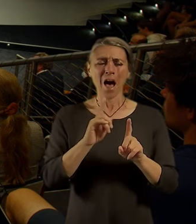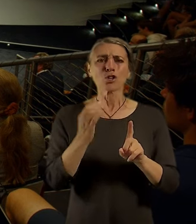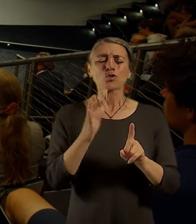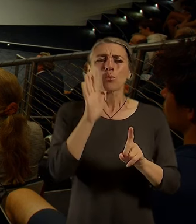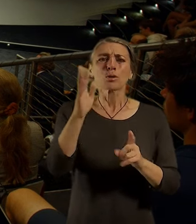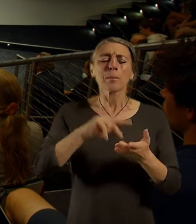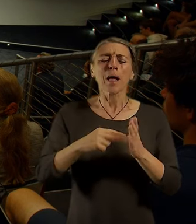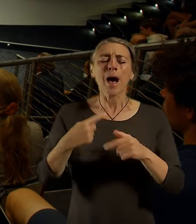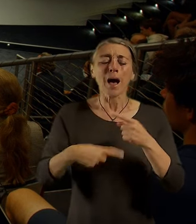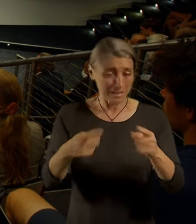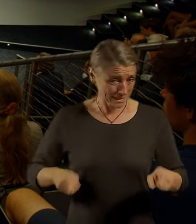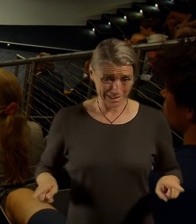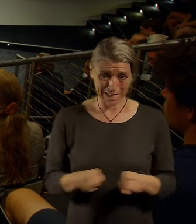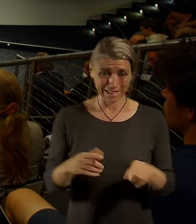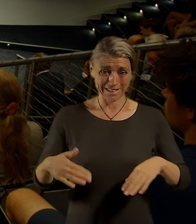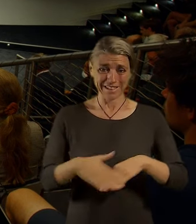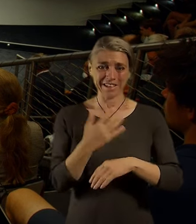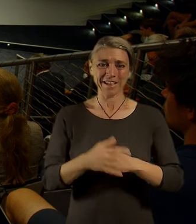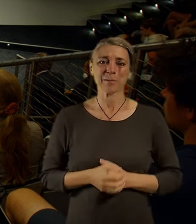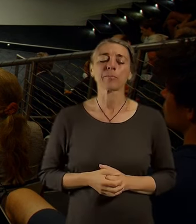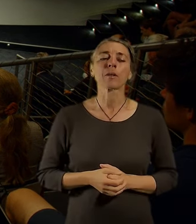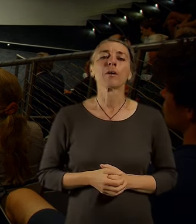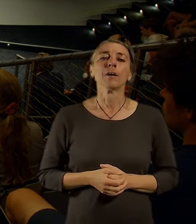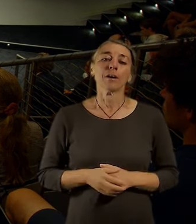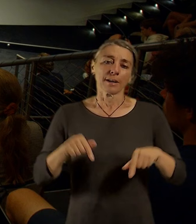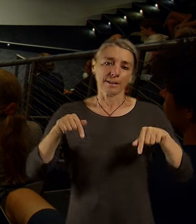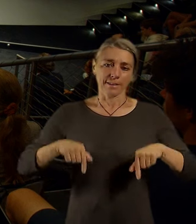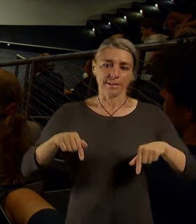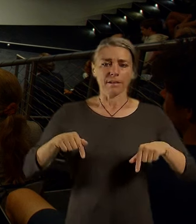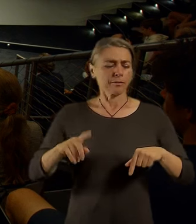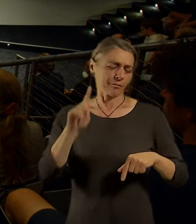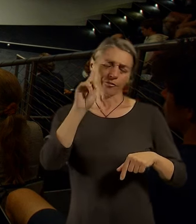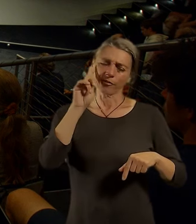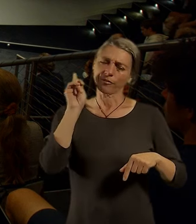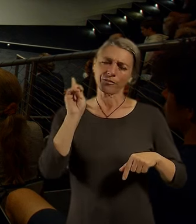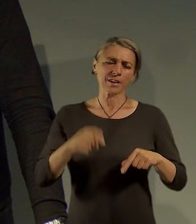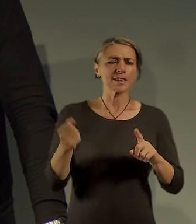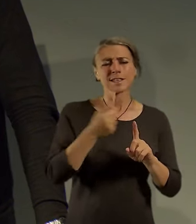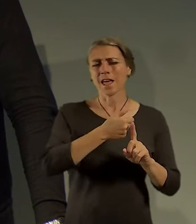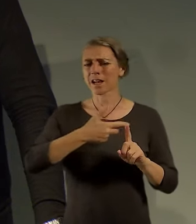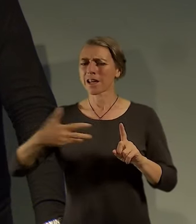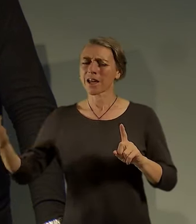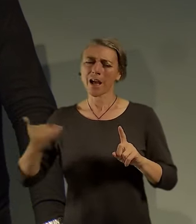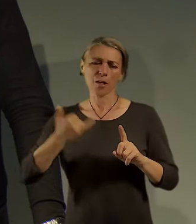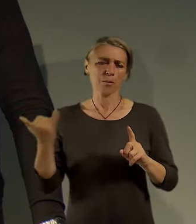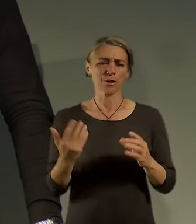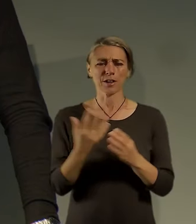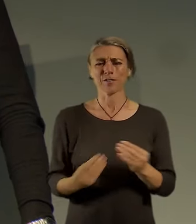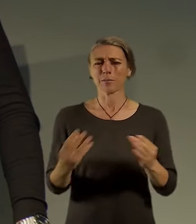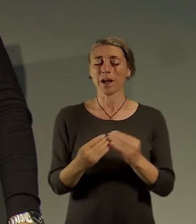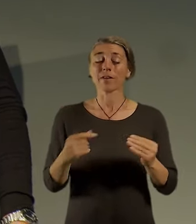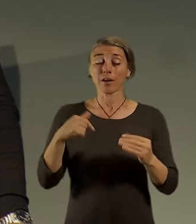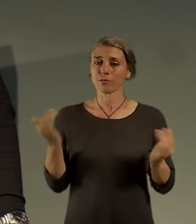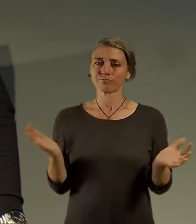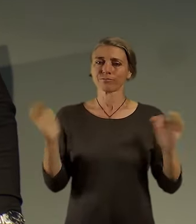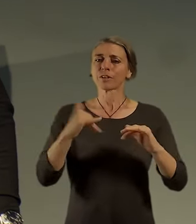Prahy, seriálu, který už několik sezon pokračuje. Je to tradiční pořád náměstků pro dopravu a